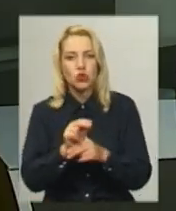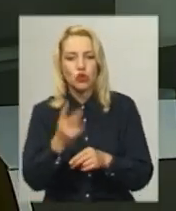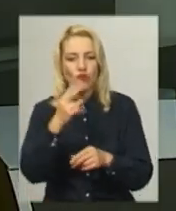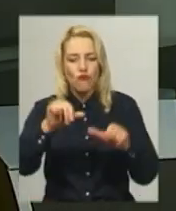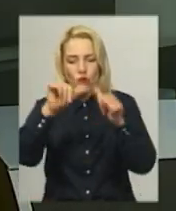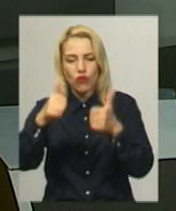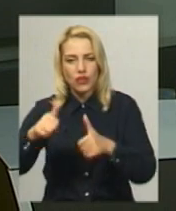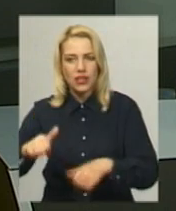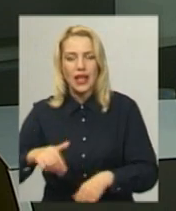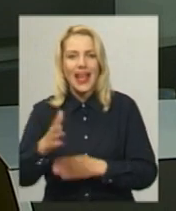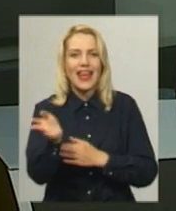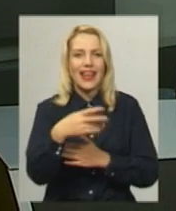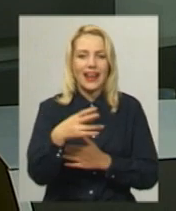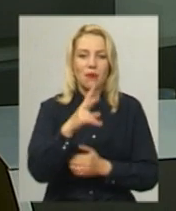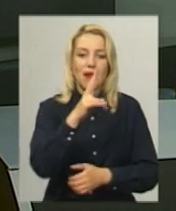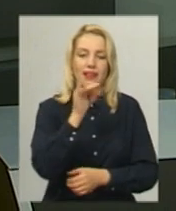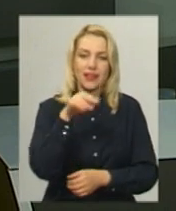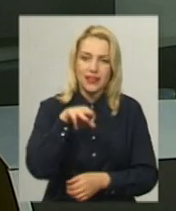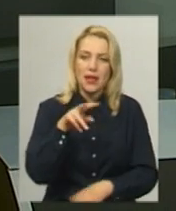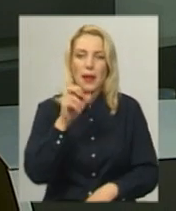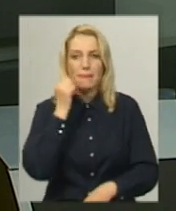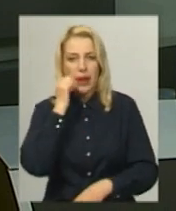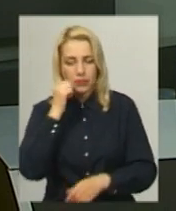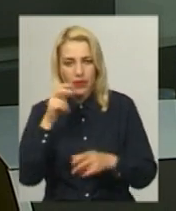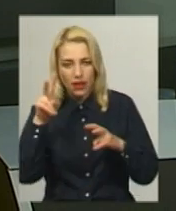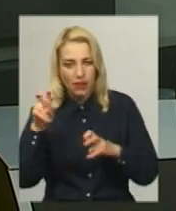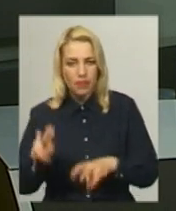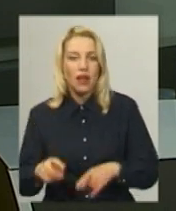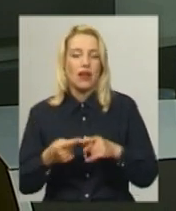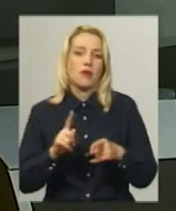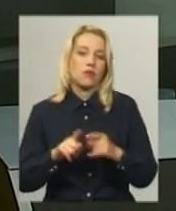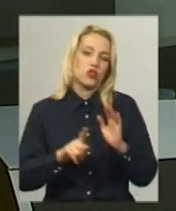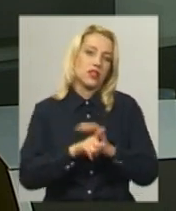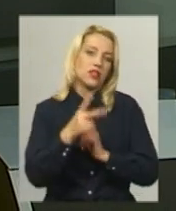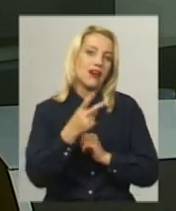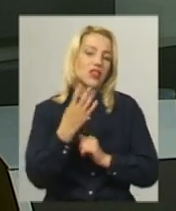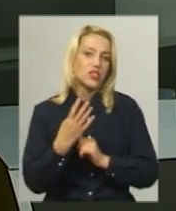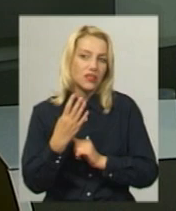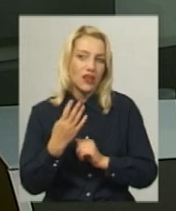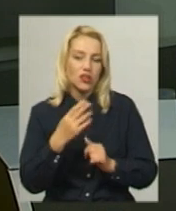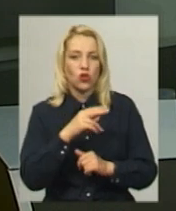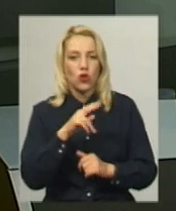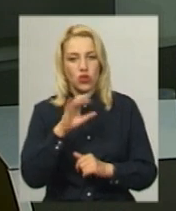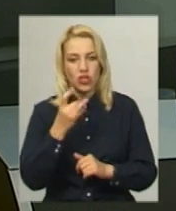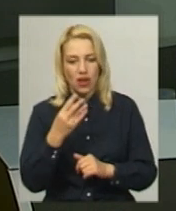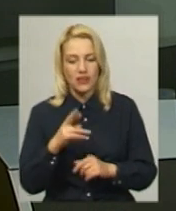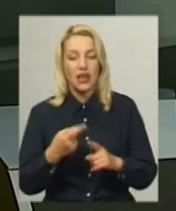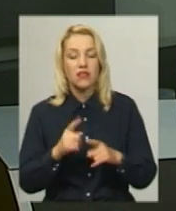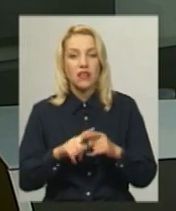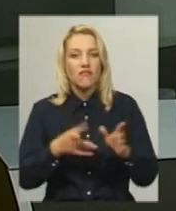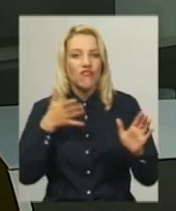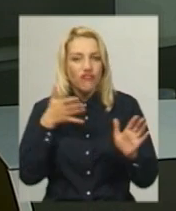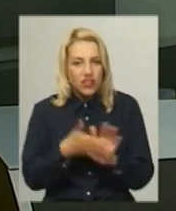Миколи Мазура «Риба кит» та «Бабка» розпочали 24 квітня цього року. На них, за словами Василя Новачка, витратили 90